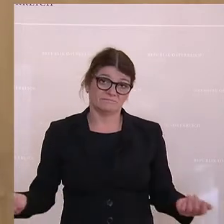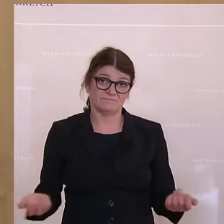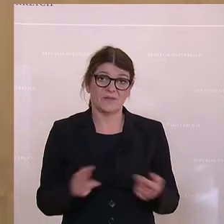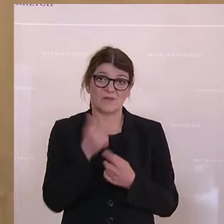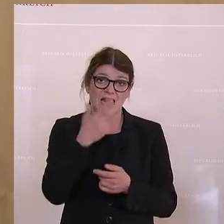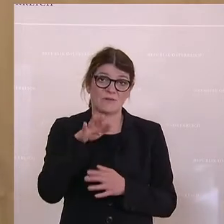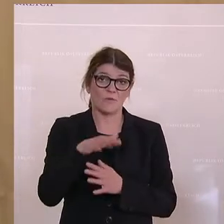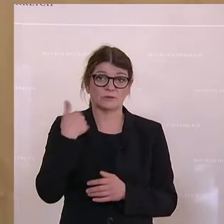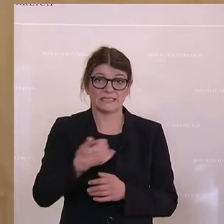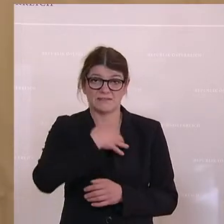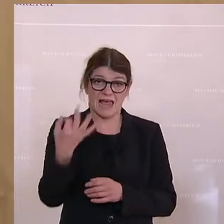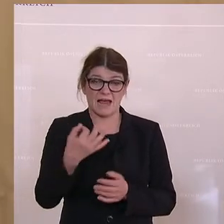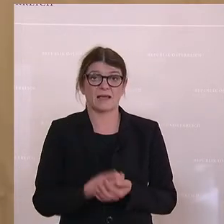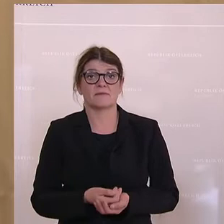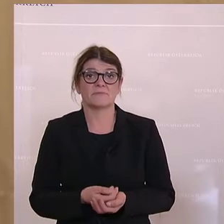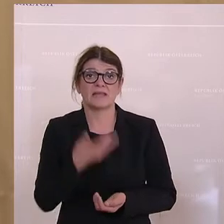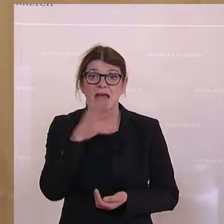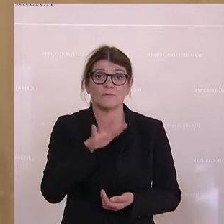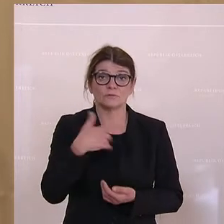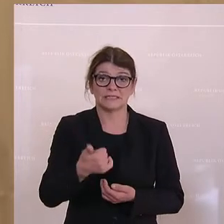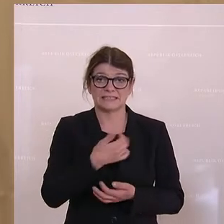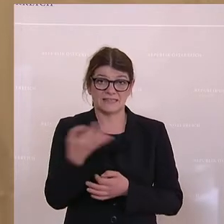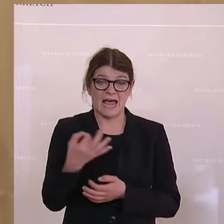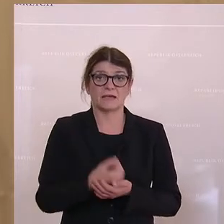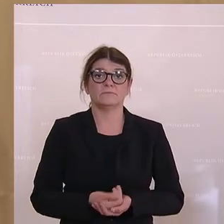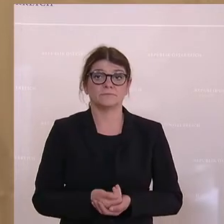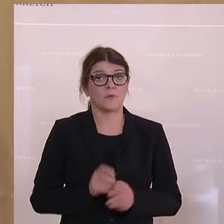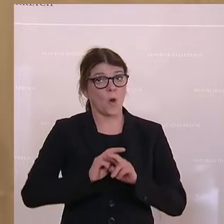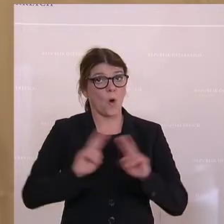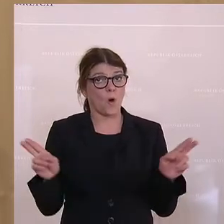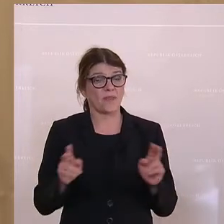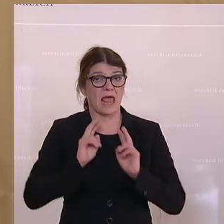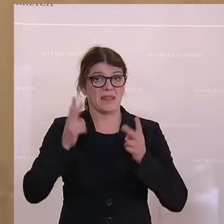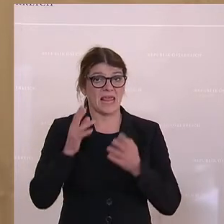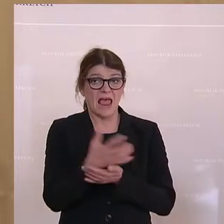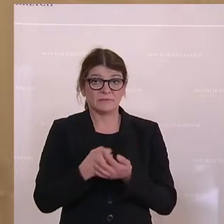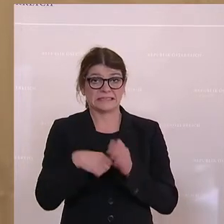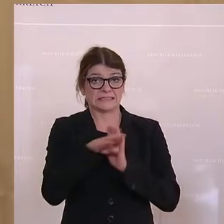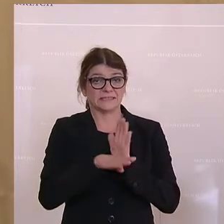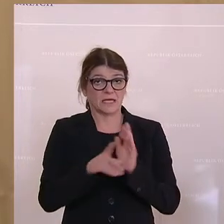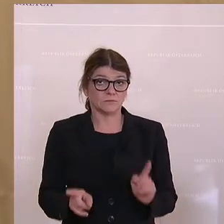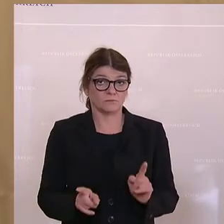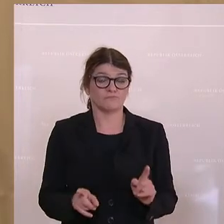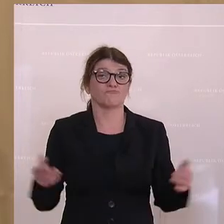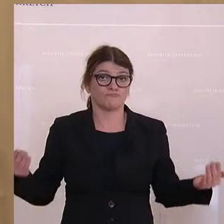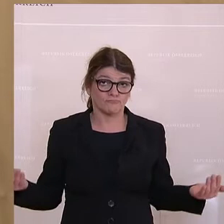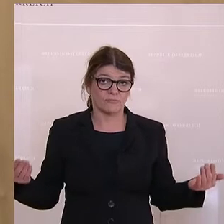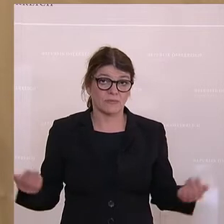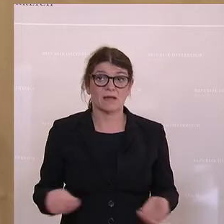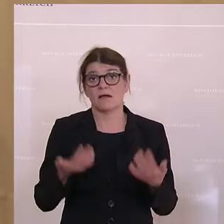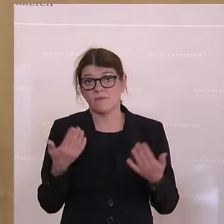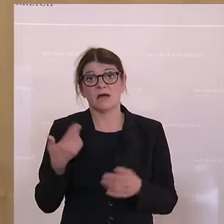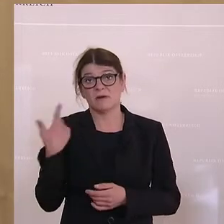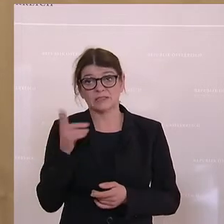365 Tage, 365 Tage ohne Energieeffizienzgesetz, was würde der